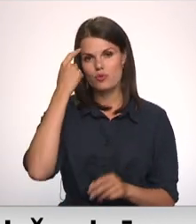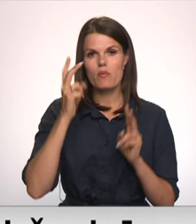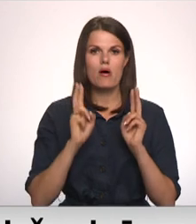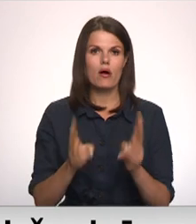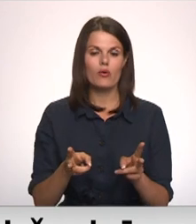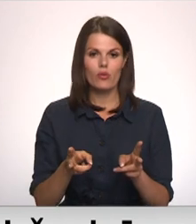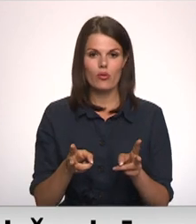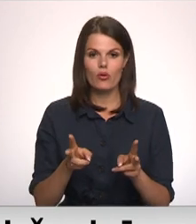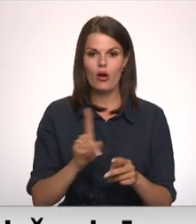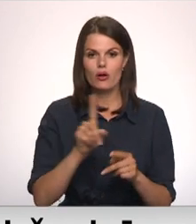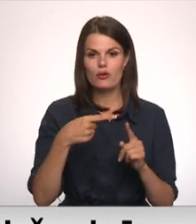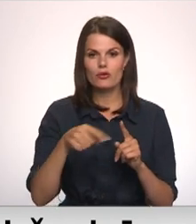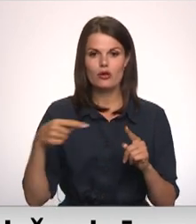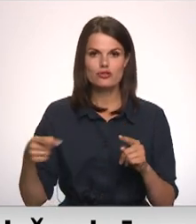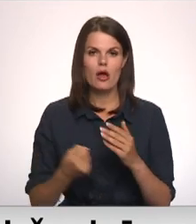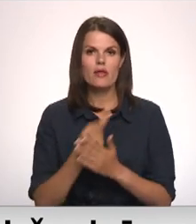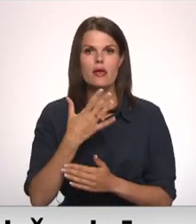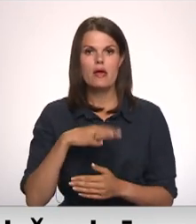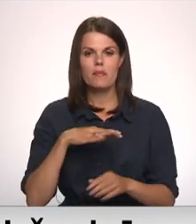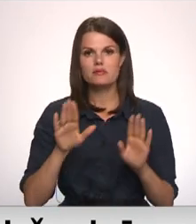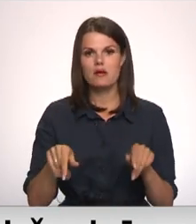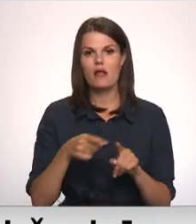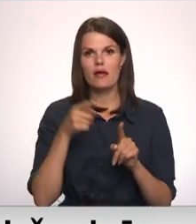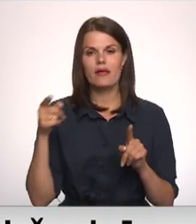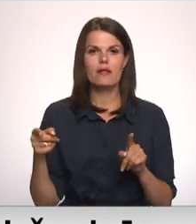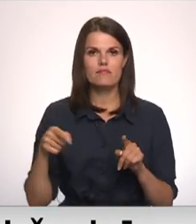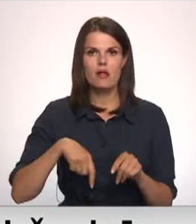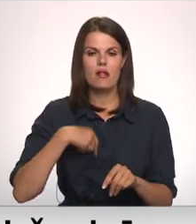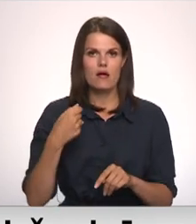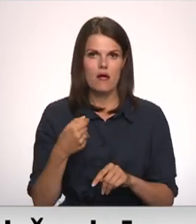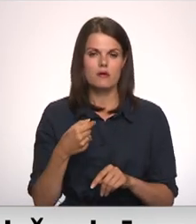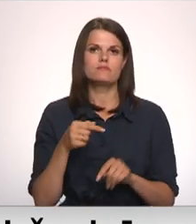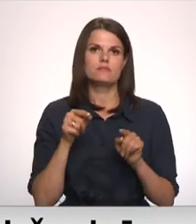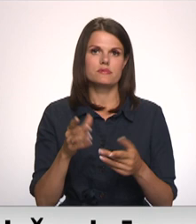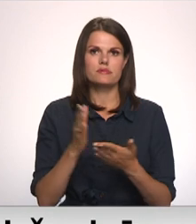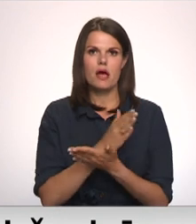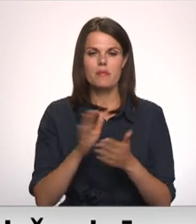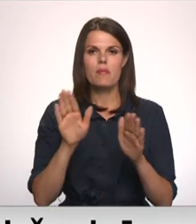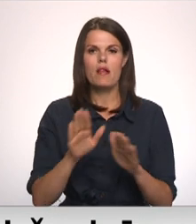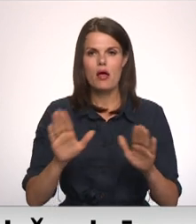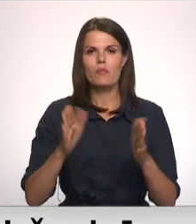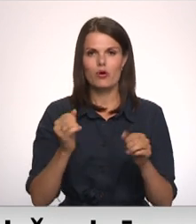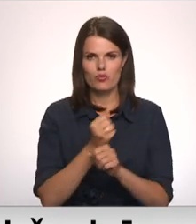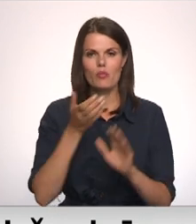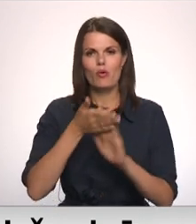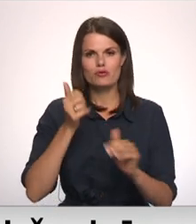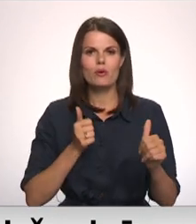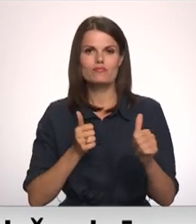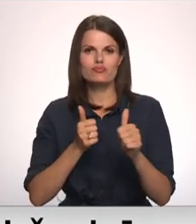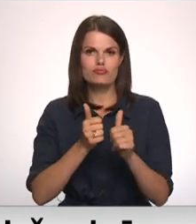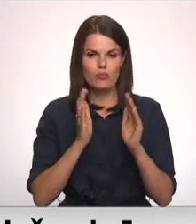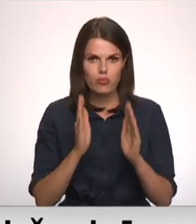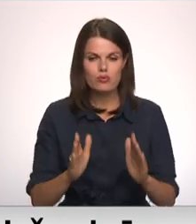vairāki apstākļi, kāpēc, lai ilgtermiņā tā starpība lēnām, bet varbūt uzlabotos, bet